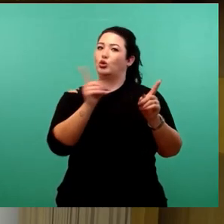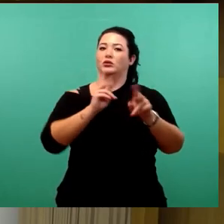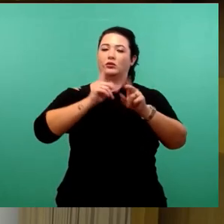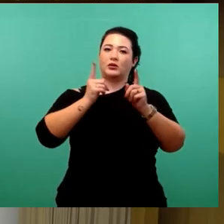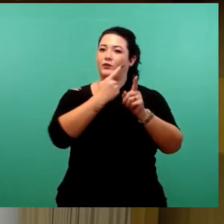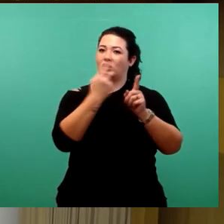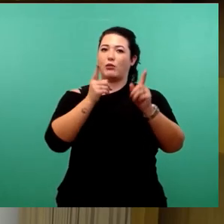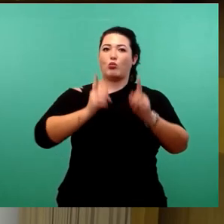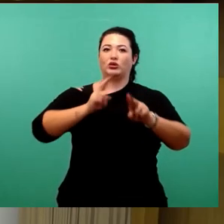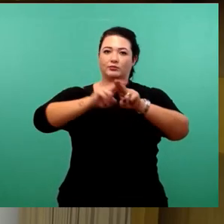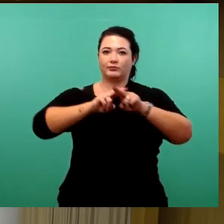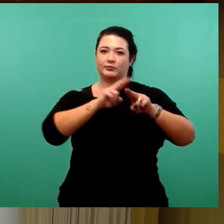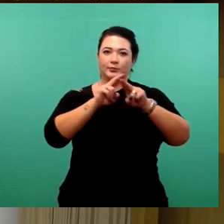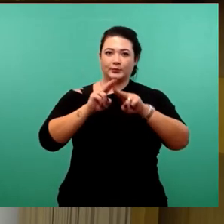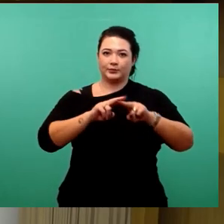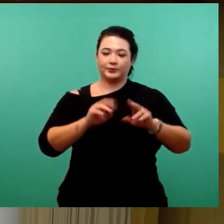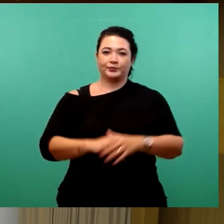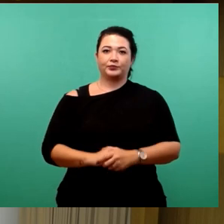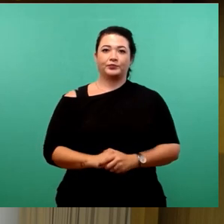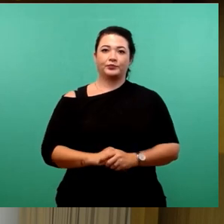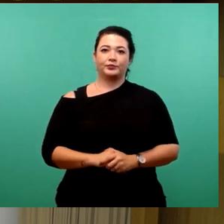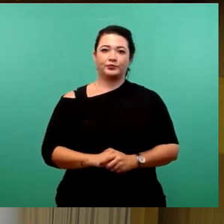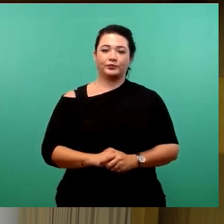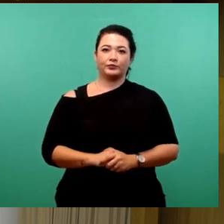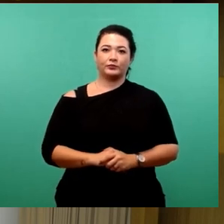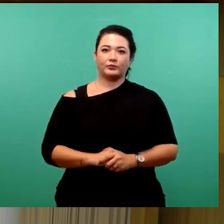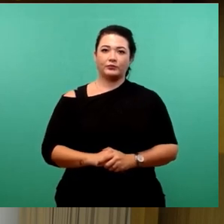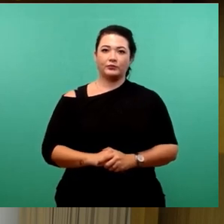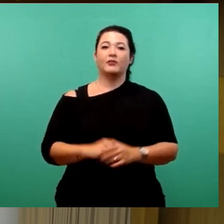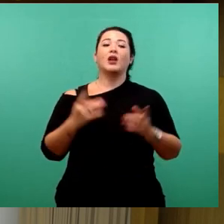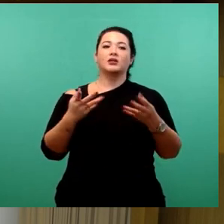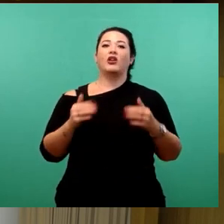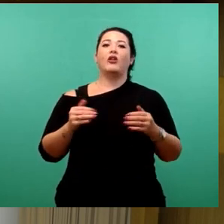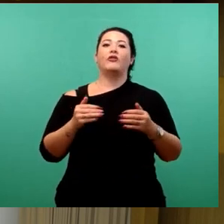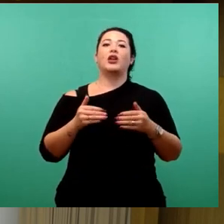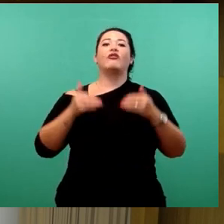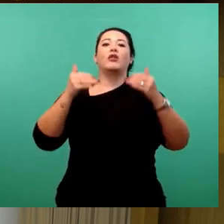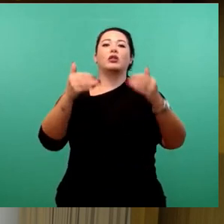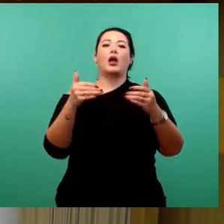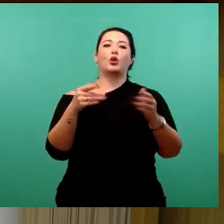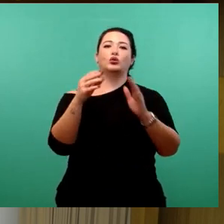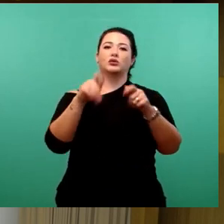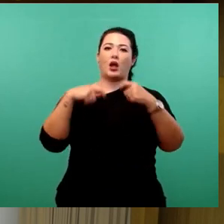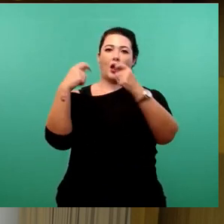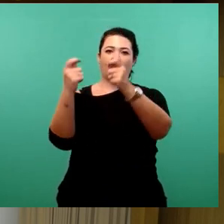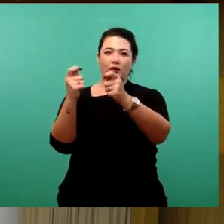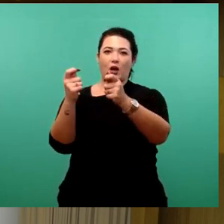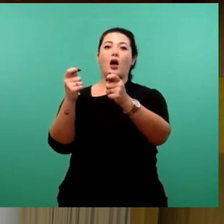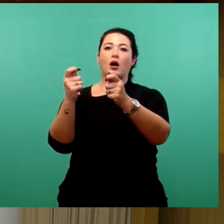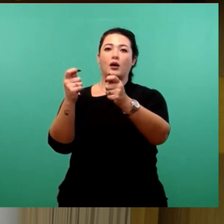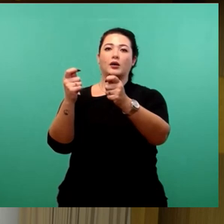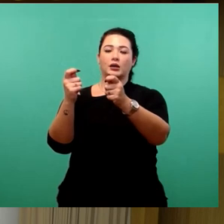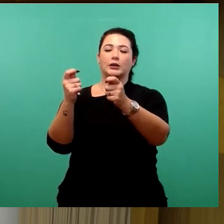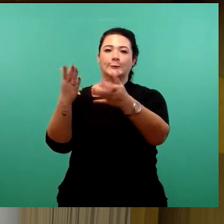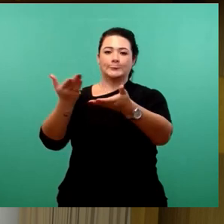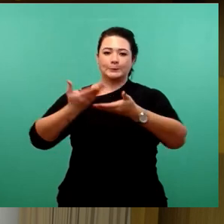Gut, das ist ein Vertagungsantrag, Geschäftsordnung, der gestellt worden ist. Es wird